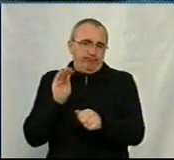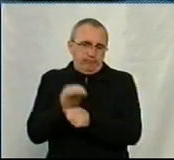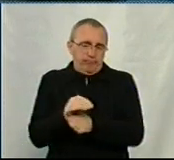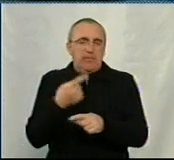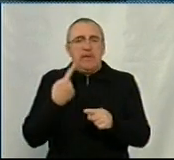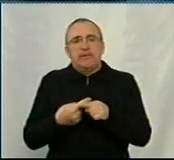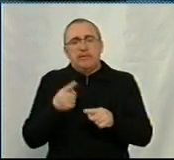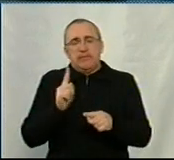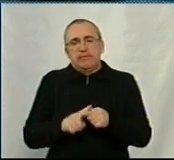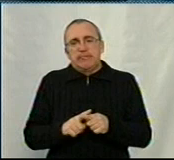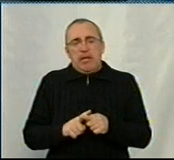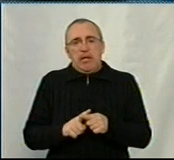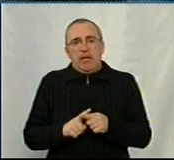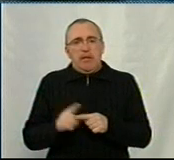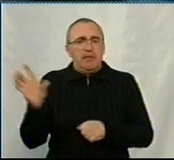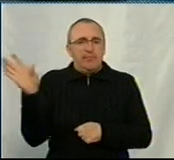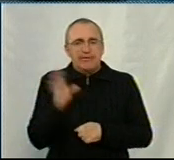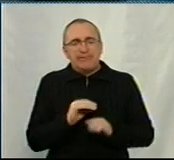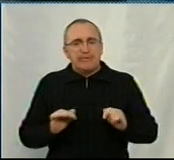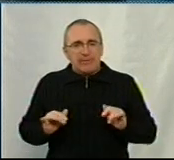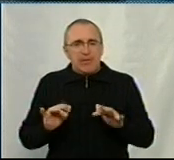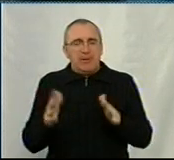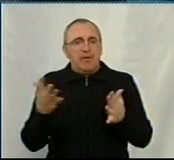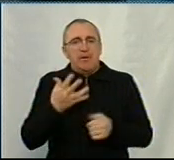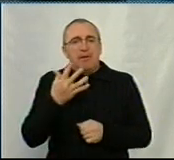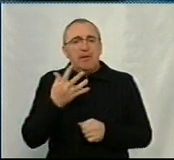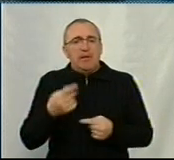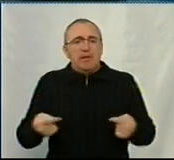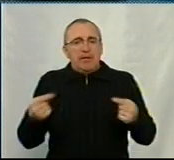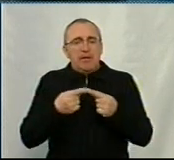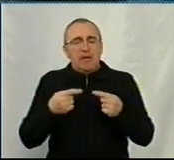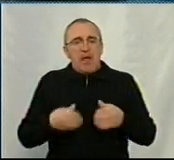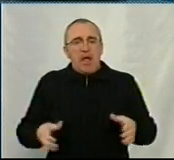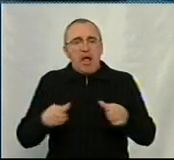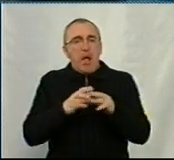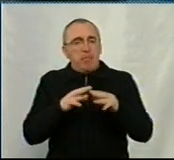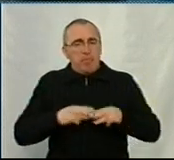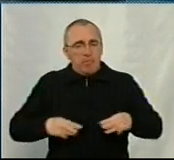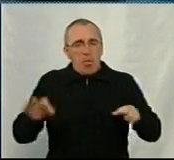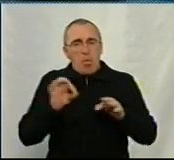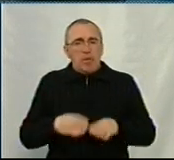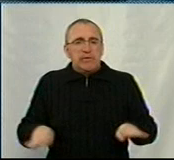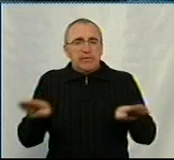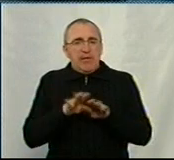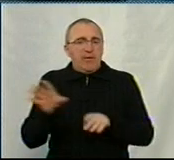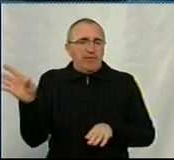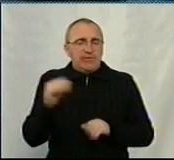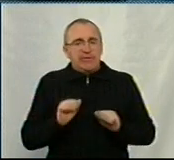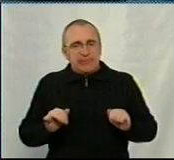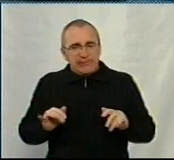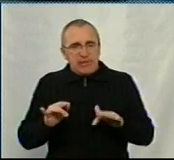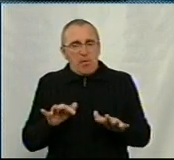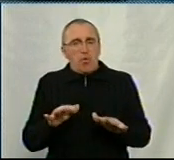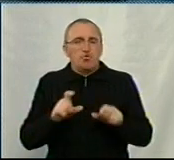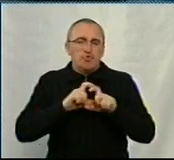Це і всі заходи, які виконують згідно основи ком'яттів міністрів, про закриття всіх заходів, про це вже ми